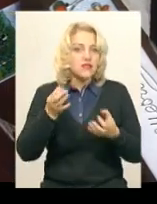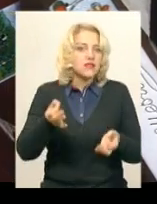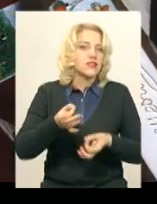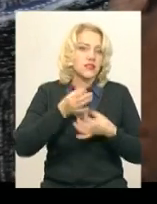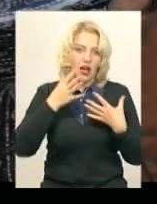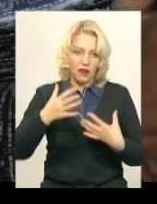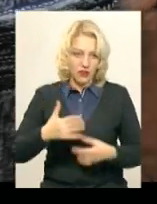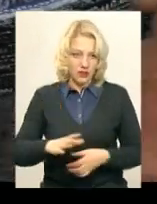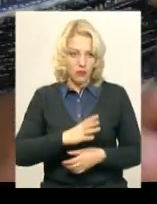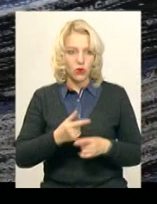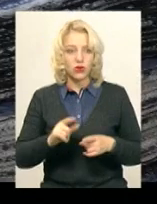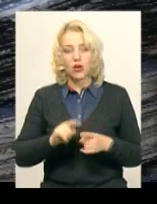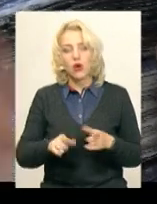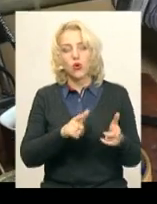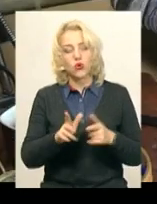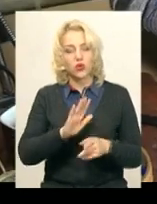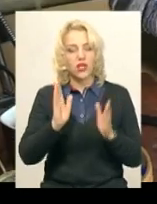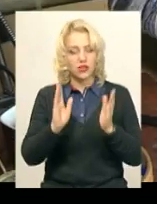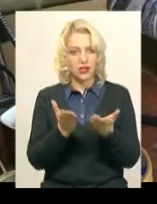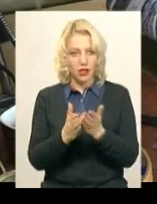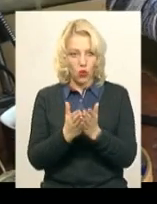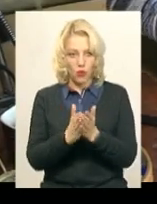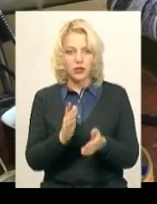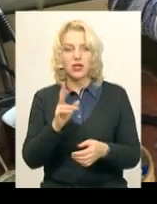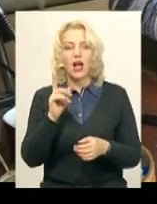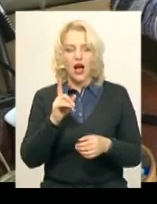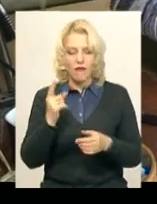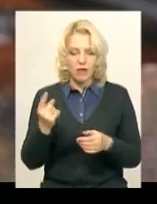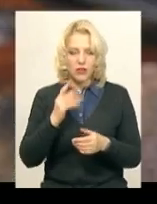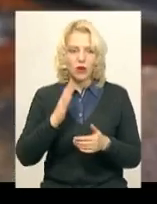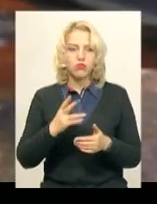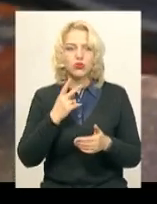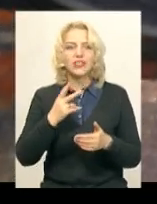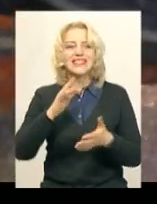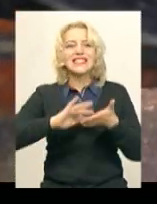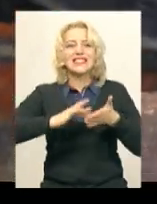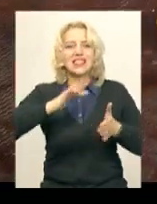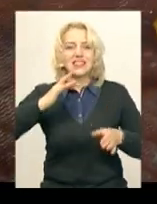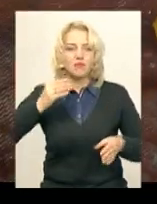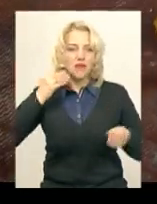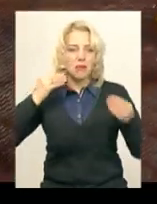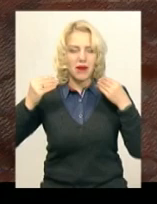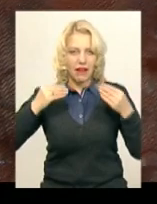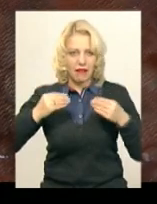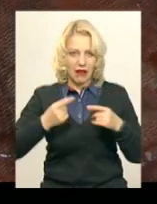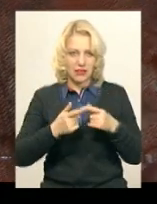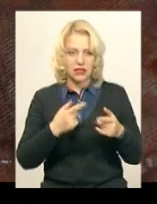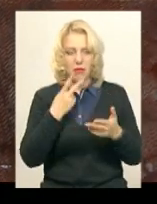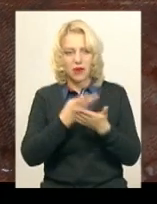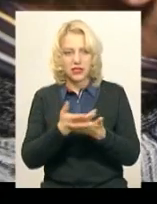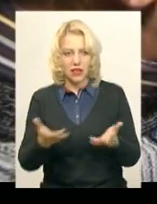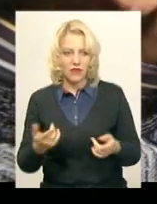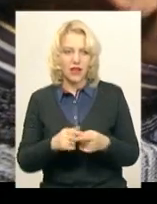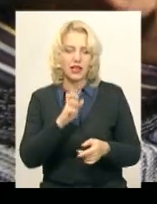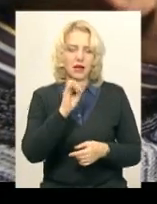Хмельницькому художник готує не тільки кобзарів. Уперше він експонуватиме авторські срібні жіночі прикраси з самоцвітами. Каміння різне, чароїд,